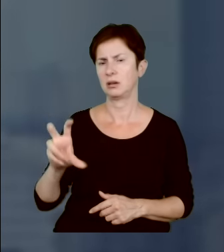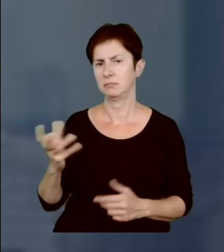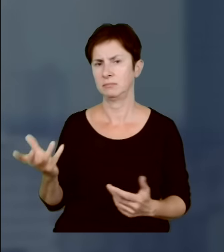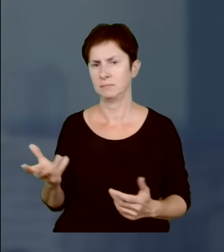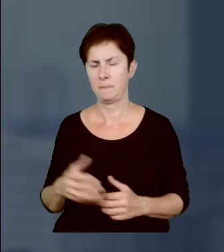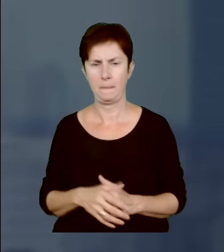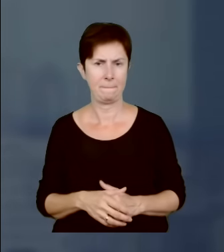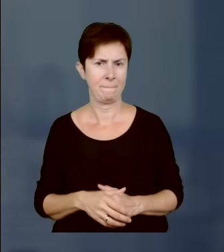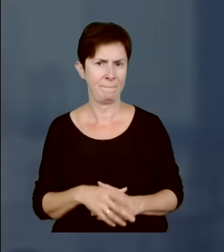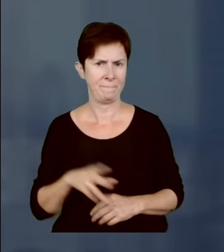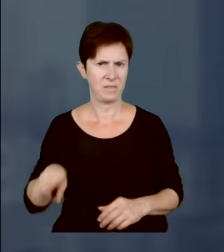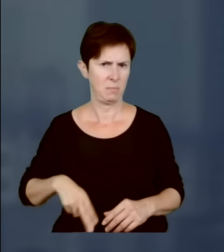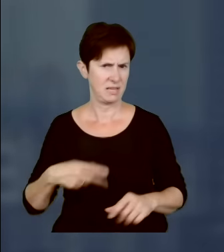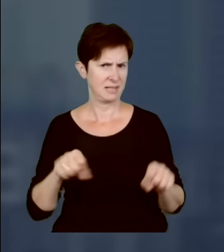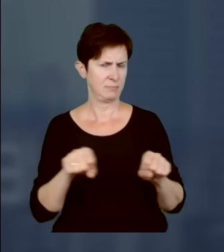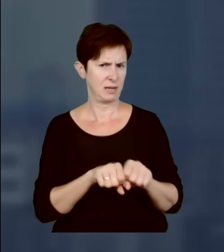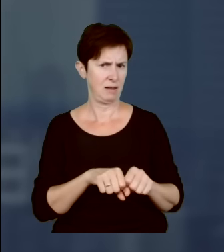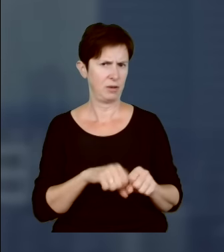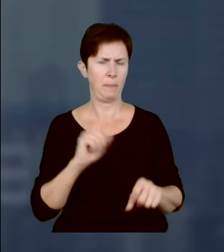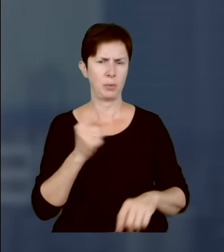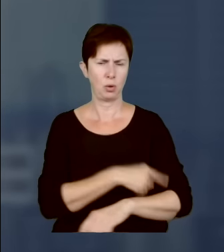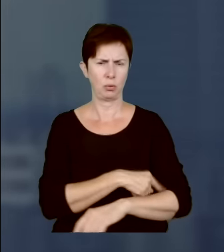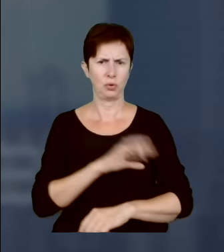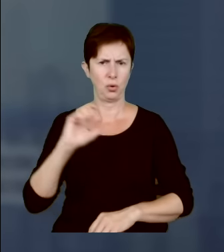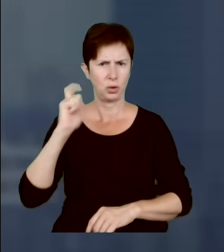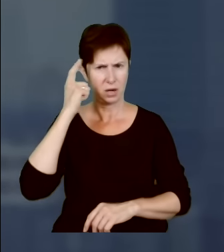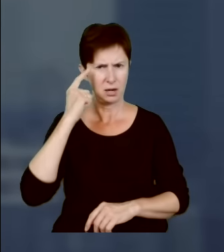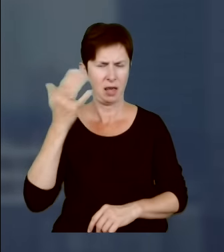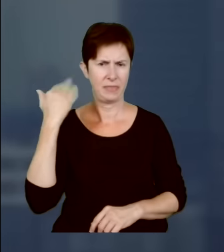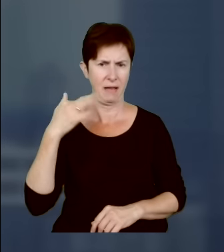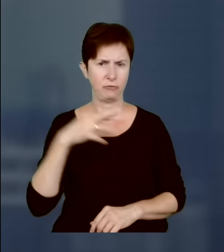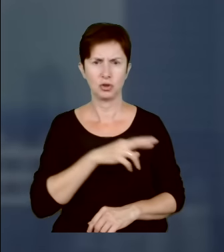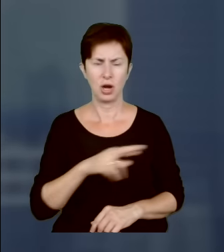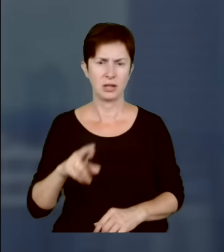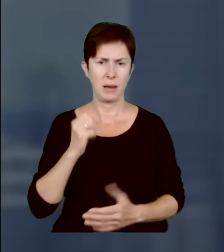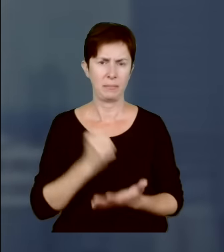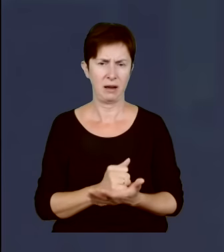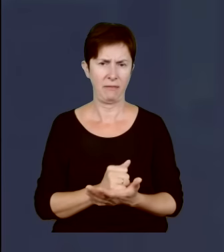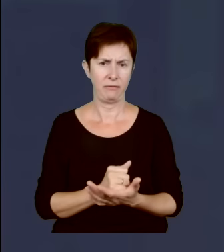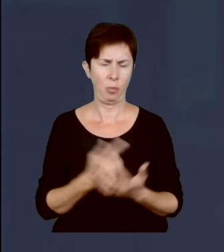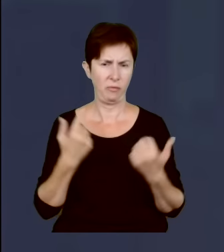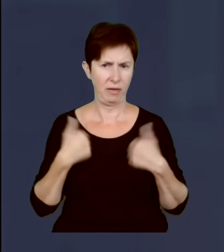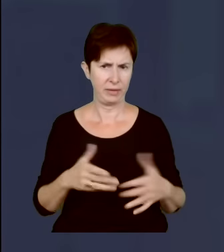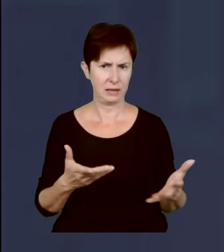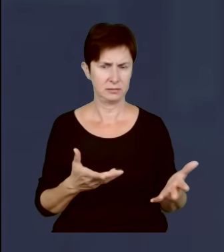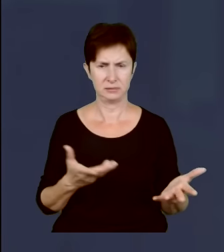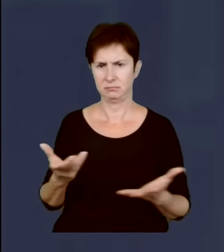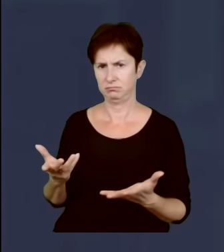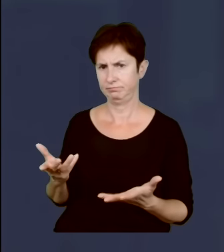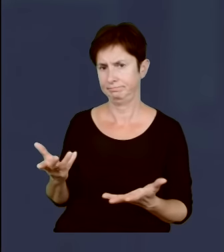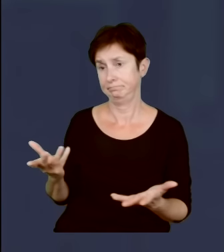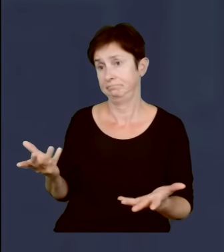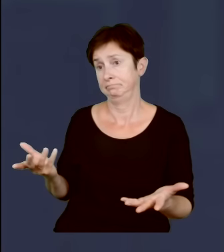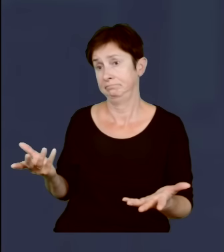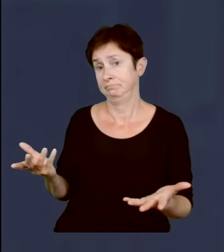mówił minister sprawiedliwości, prokurator generalny, były rzecznik praw obywatelskich na autorytet. Najął się do brudnej roboty, no i